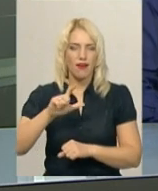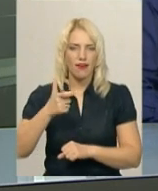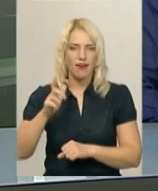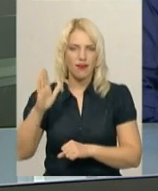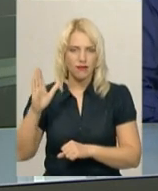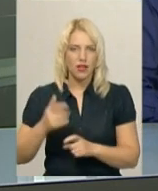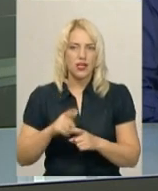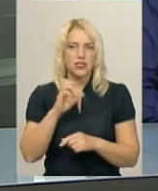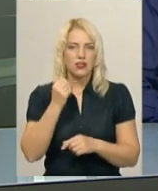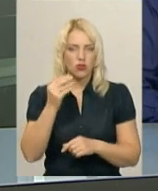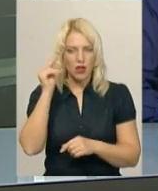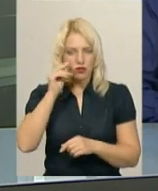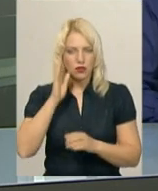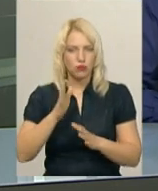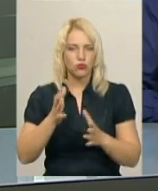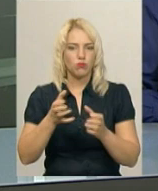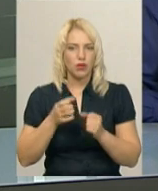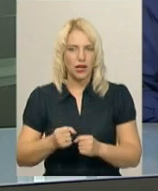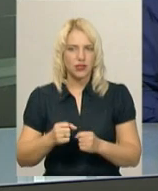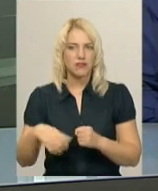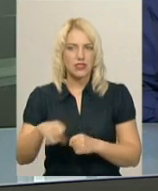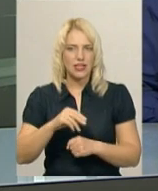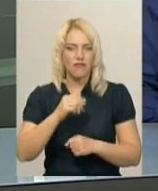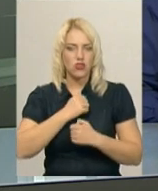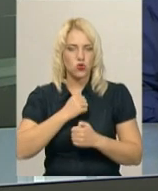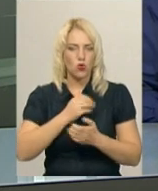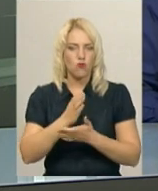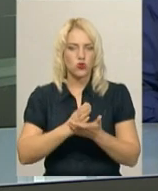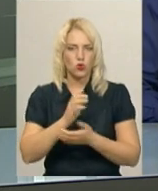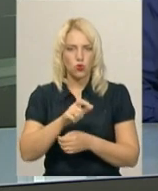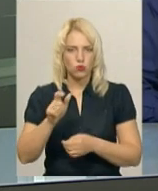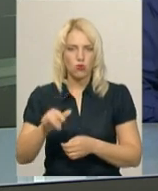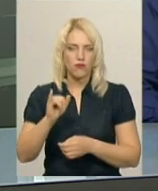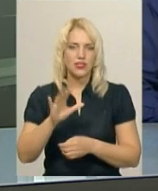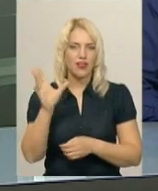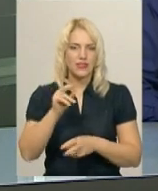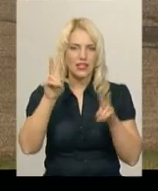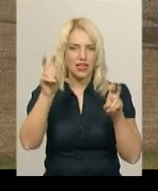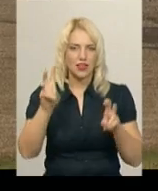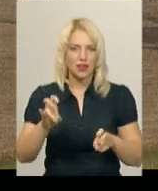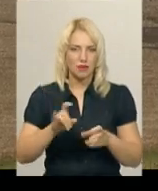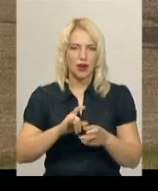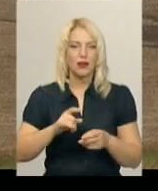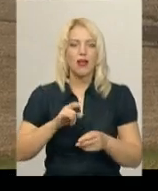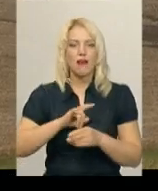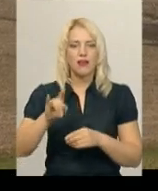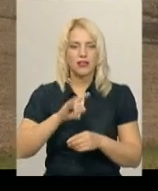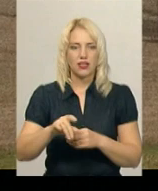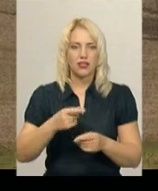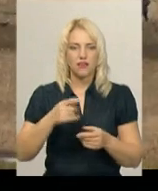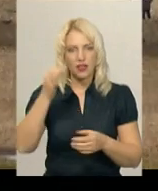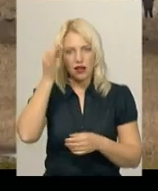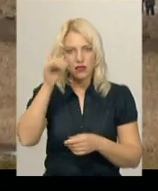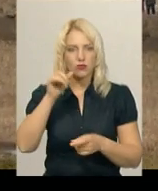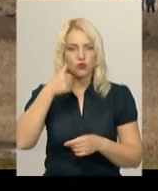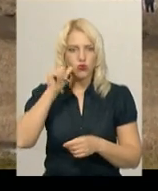його словами, у навчаннях братимуть участь усі військовослужбовці на всіх типах літаків. Нагадаю, винищувач Су-27 розбився